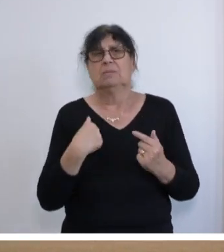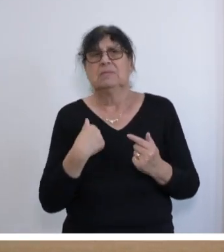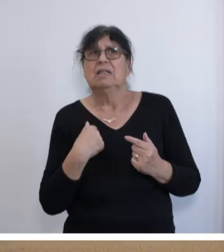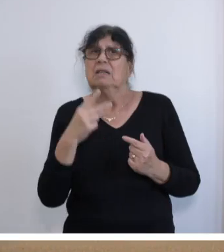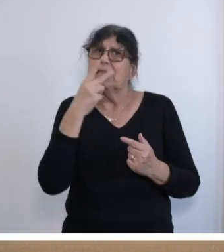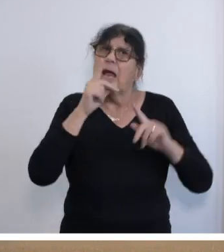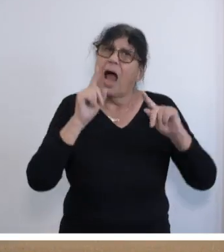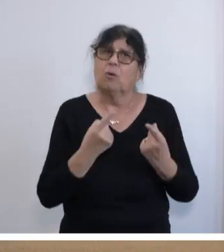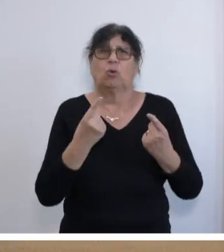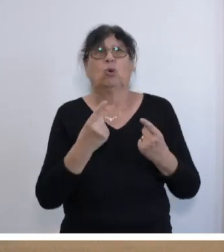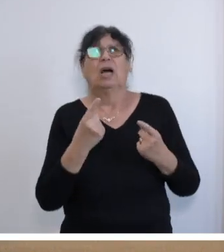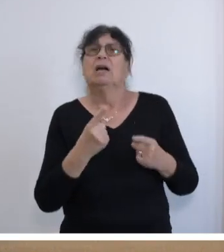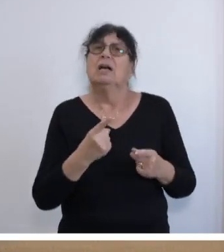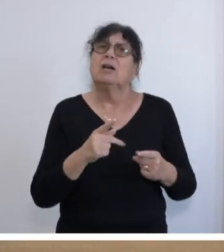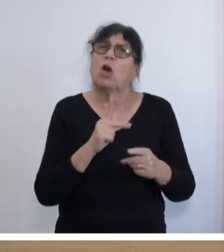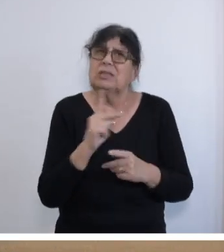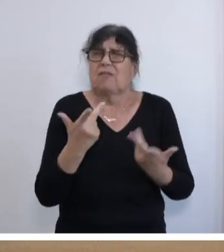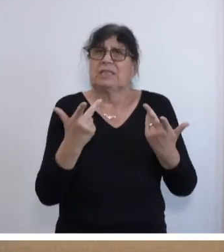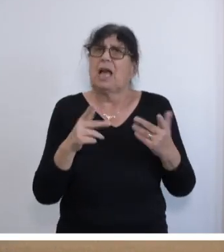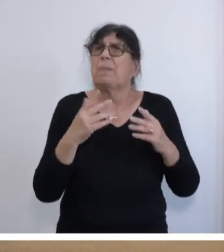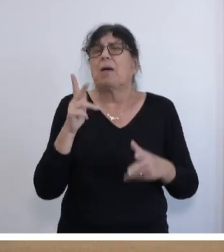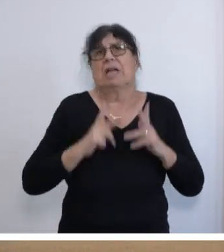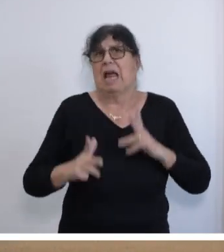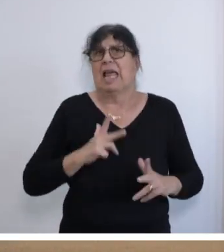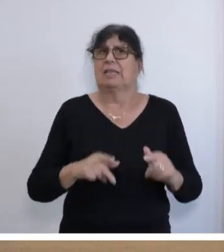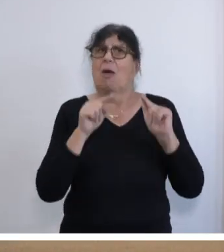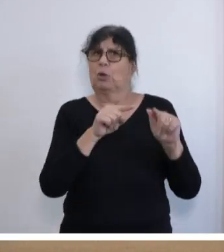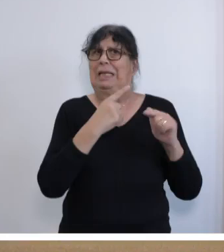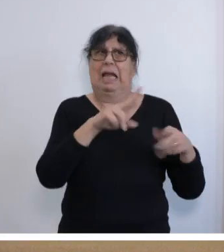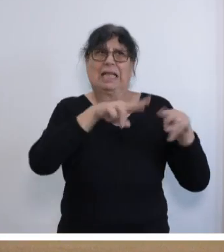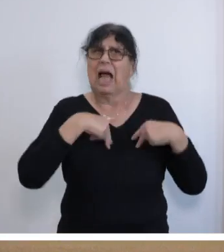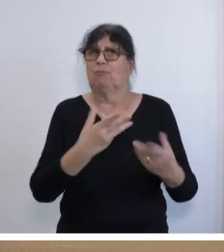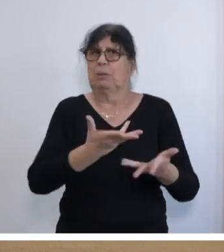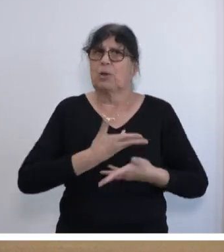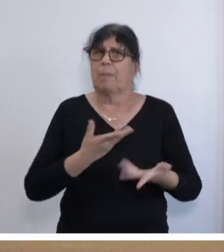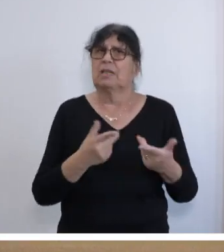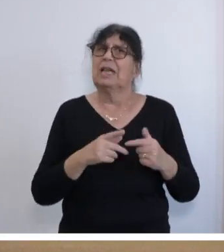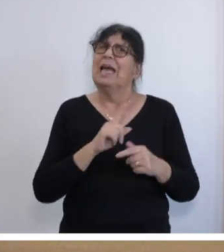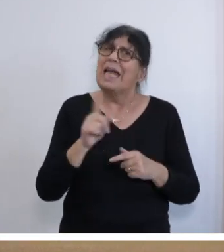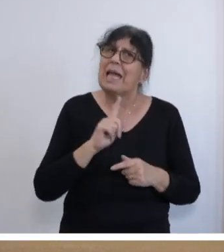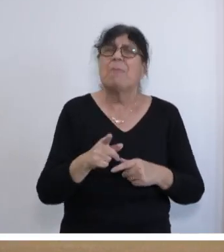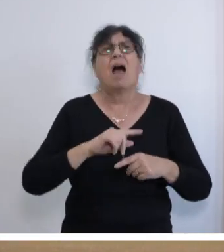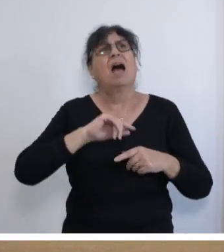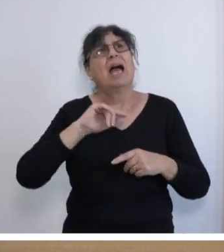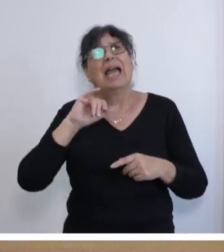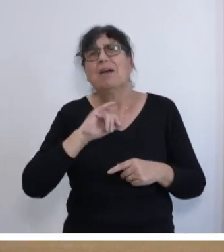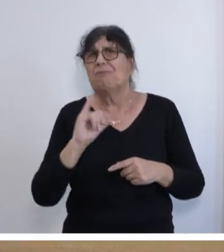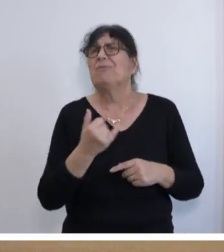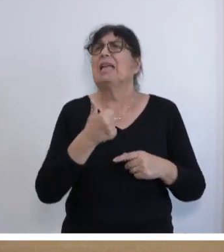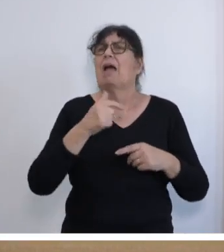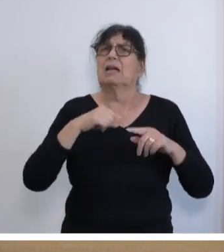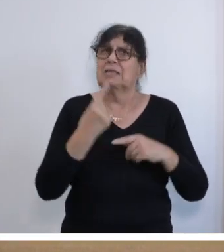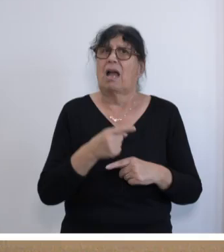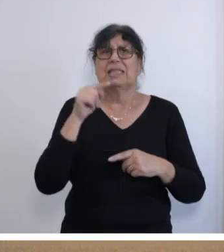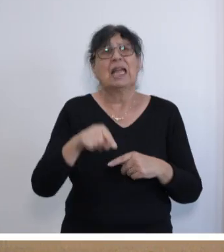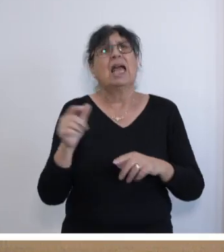in den Konsequenzen. Nur ich habe es eben erläutert, leider geht niemand von Ihnen darauf ein. Ich werde es immer wieder hier sagen an dieser Stelle, die Windräder, die hier gebaut werden,